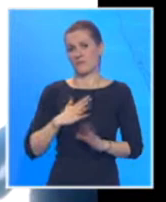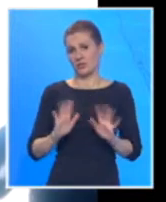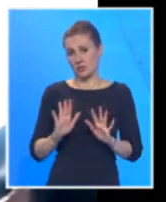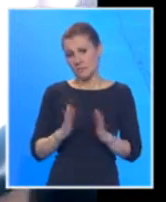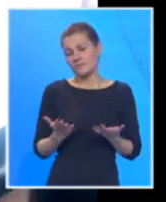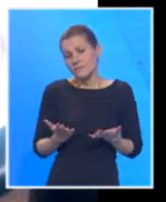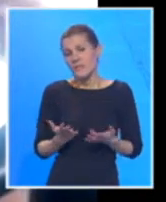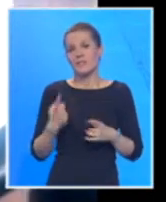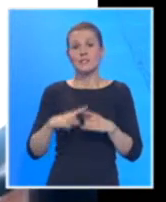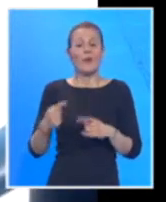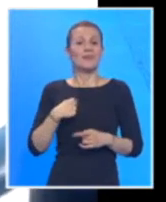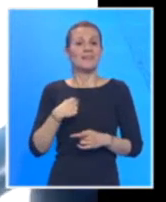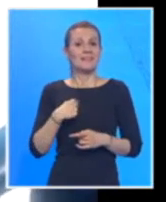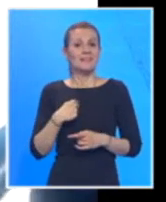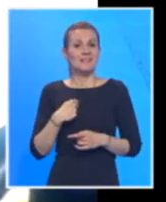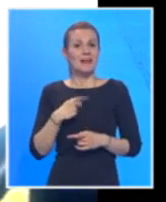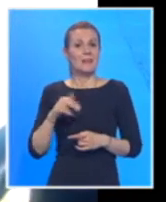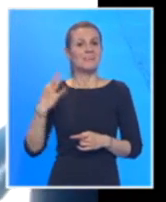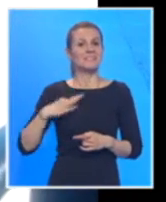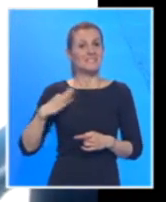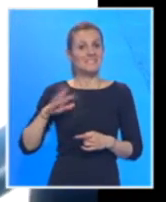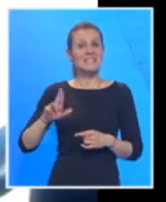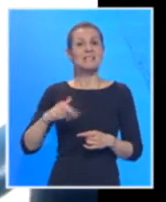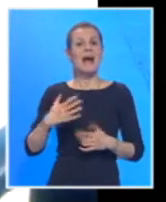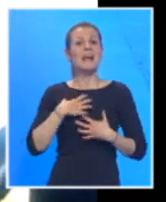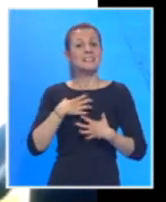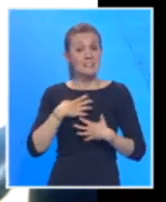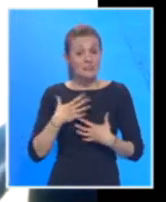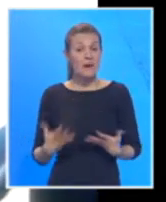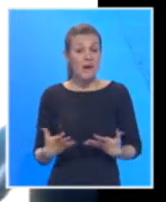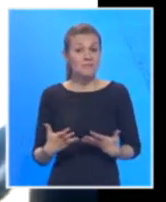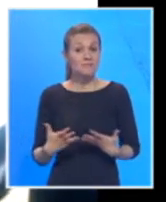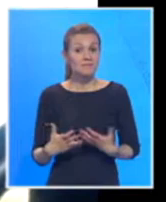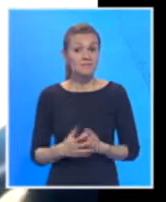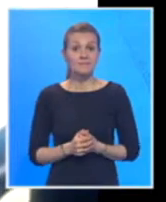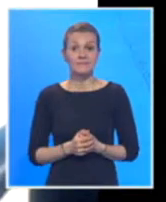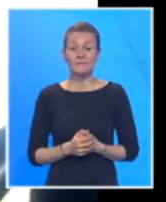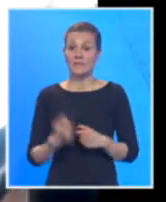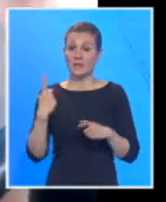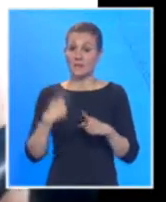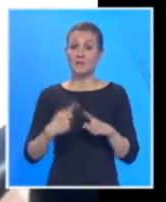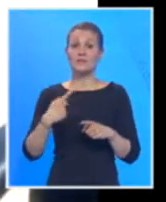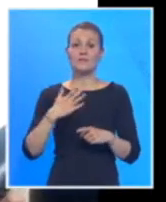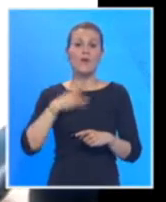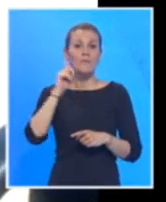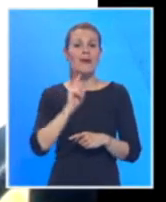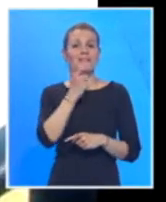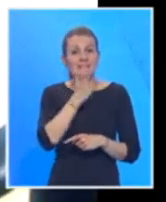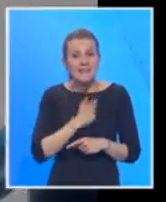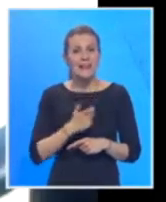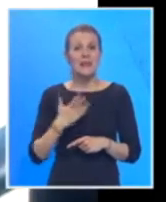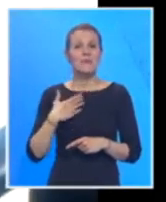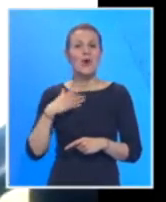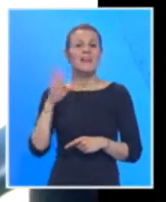Samim tim što imam, sin mi je pasmatničar, imam staru majku, starog dasta,